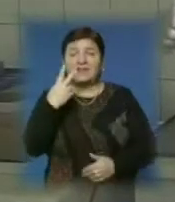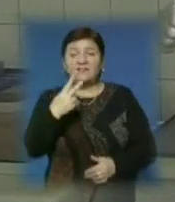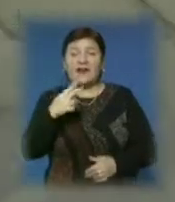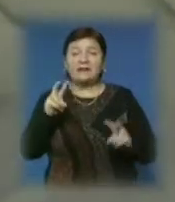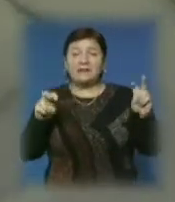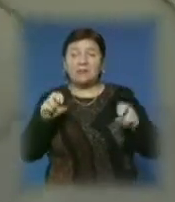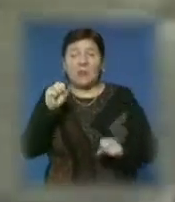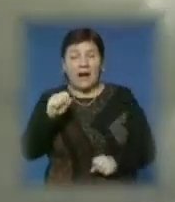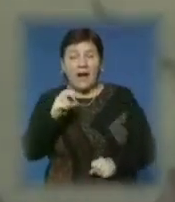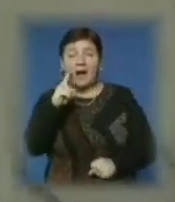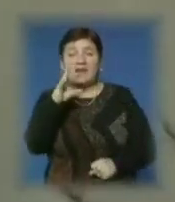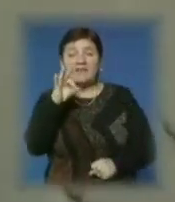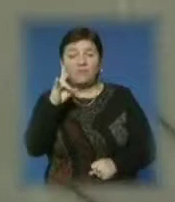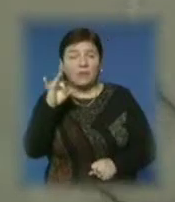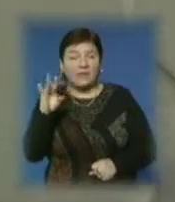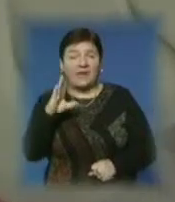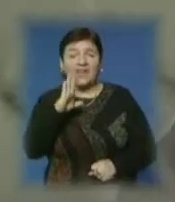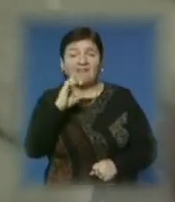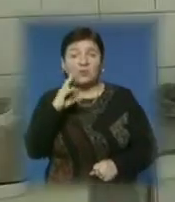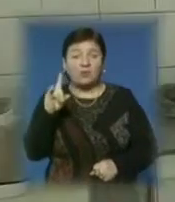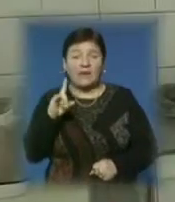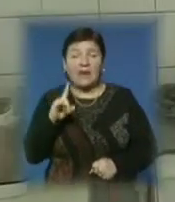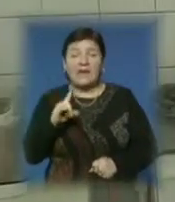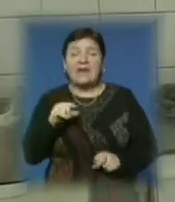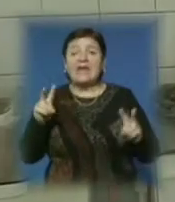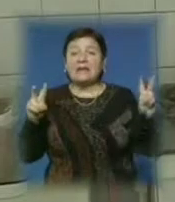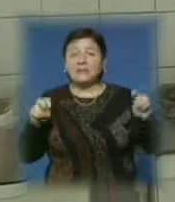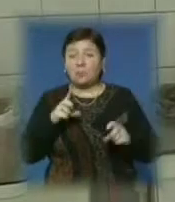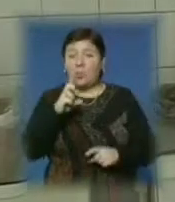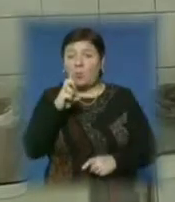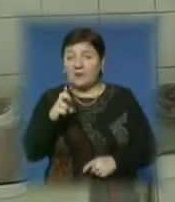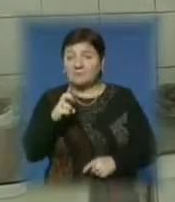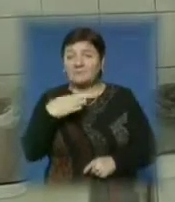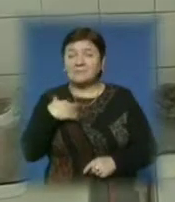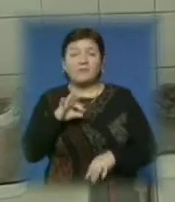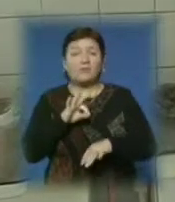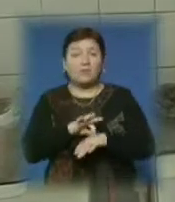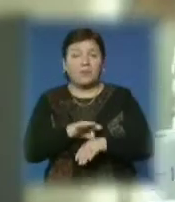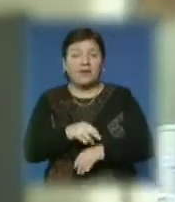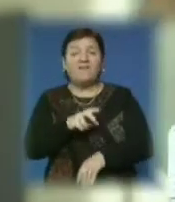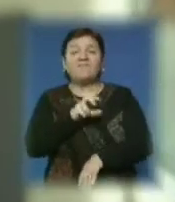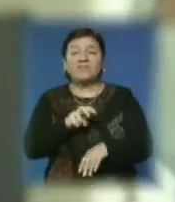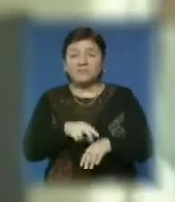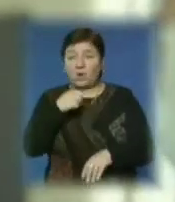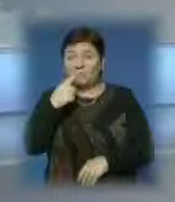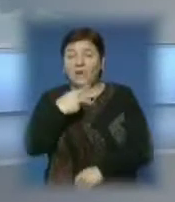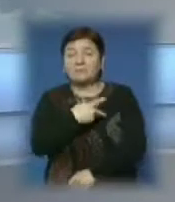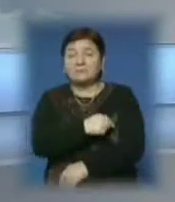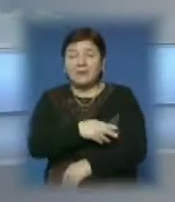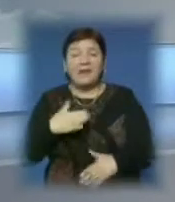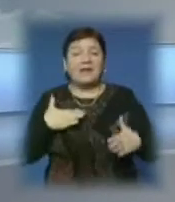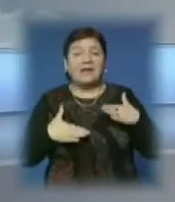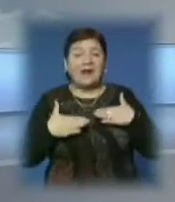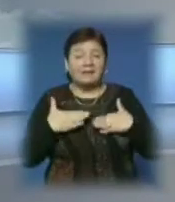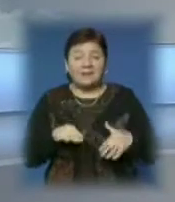А, Каліфорнія та Вікторія, і типу Б. Найефективнішим засобом профілактики хвороби медики вважають вакцинацію і радять